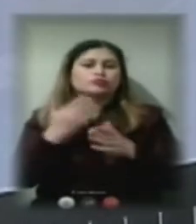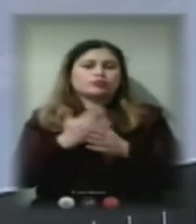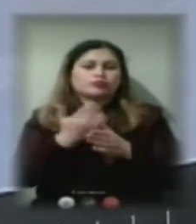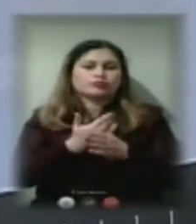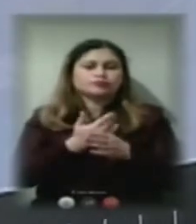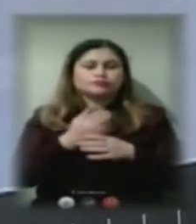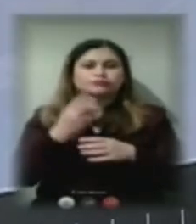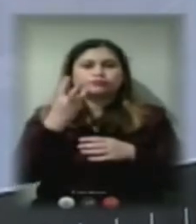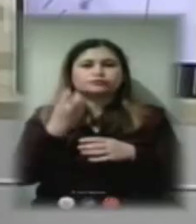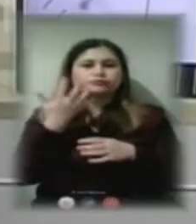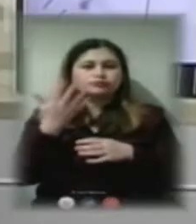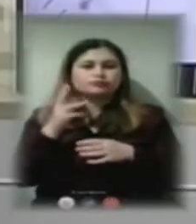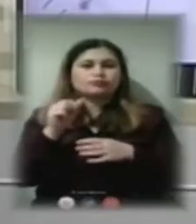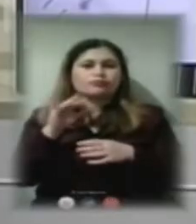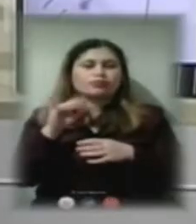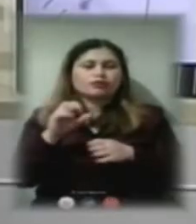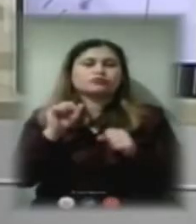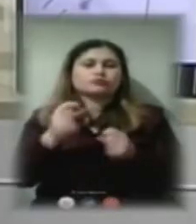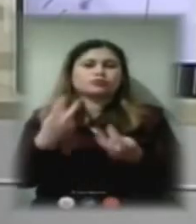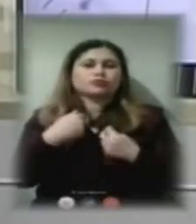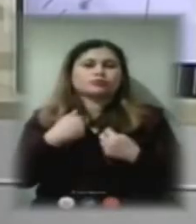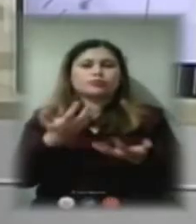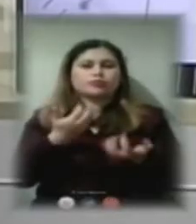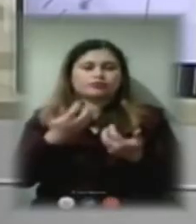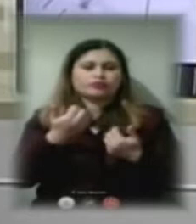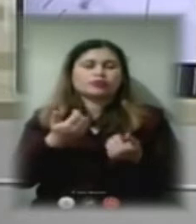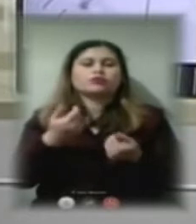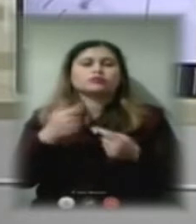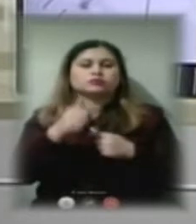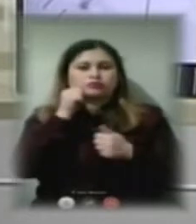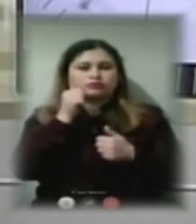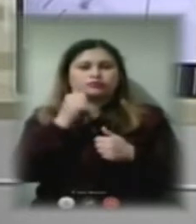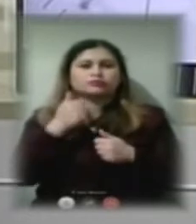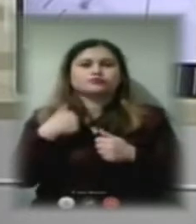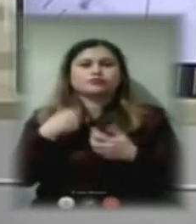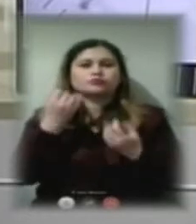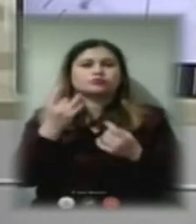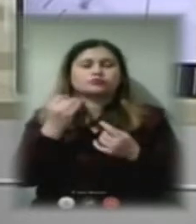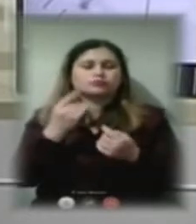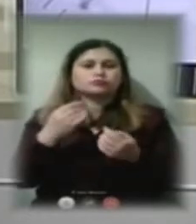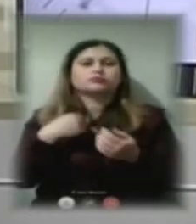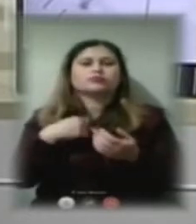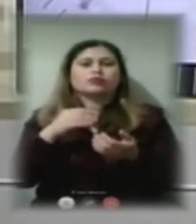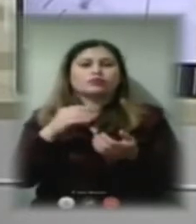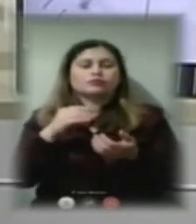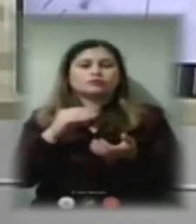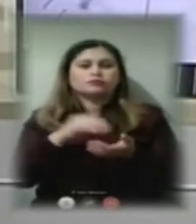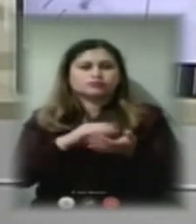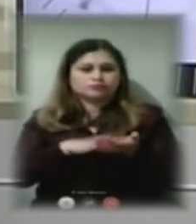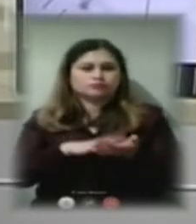кабінет, до мене приймально, будь ласка, заходьте завтра. Я ще раз прорекламую ОСББ і